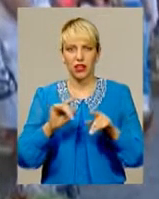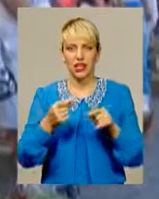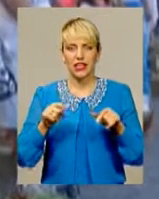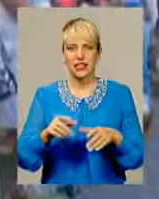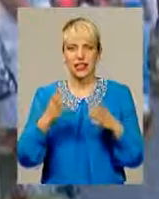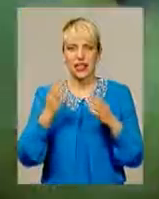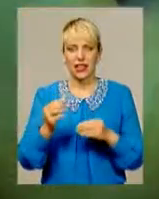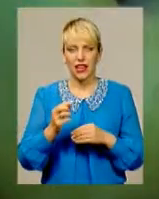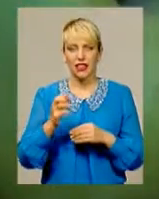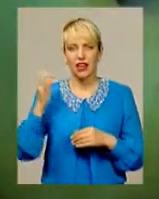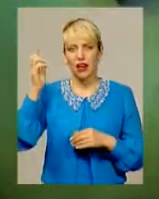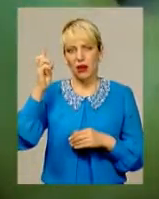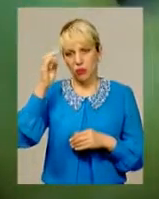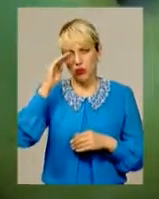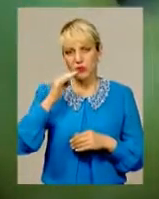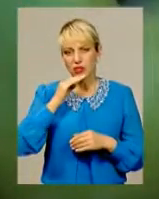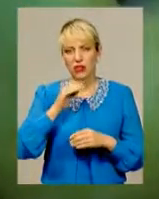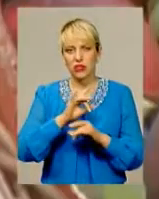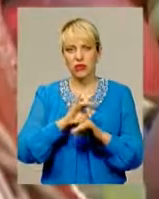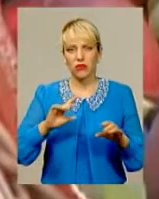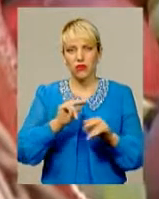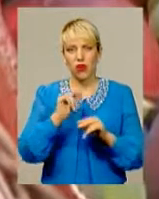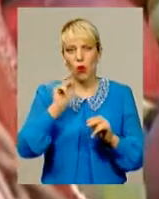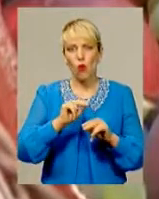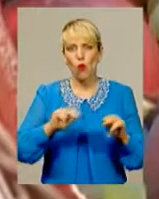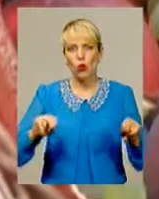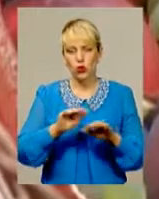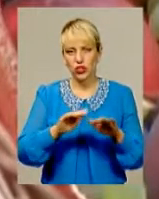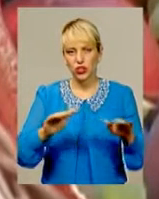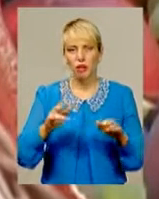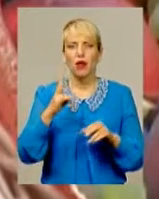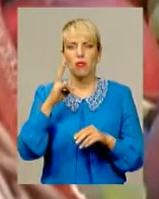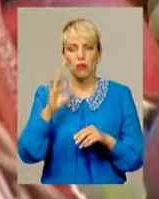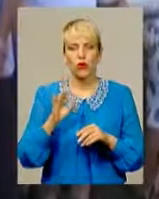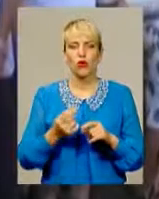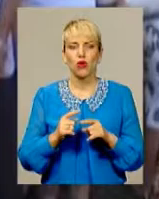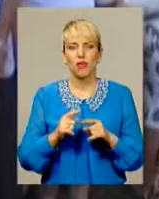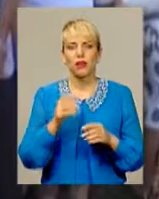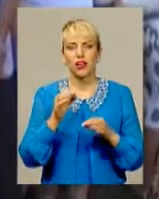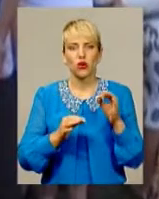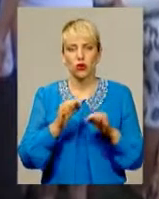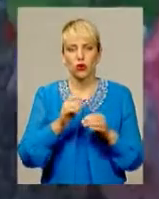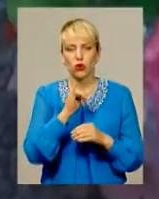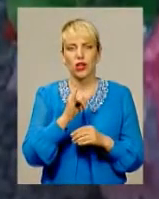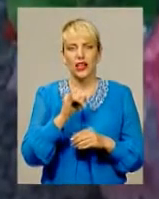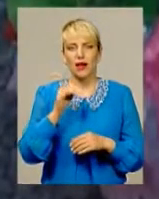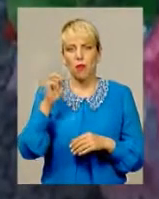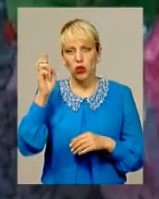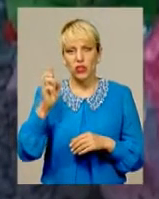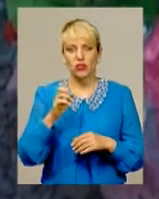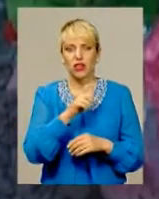сповістив учням про божественну природу Христа. В українського народу цей праздник пов'язаний зі святом врожаю.